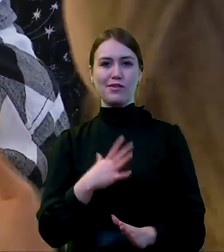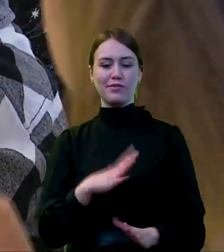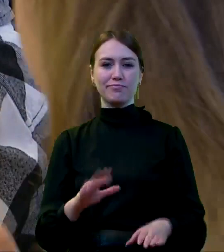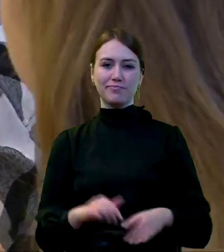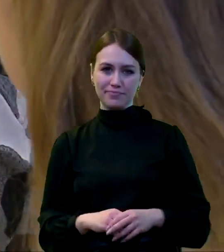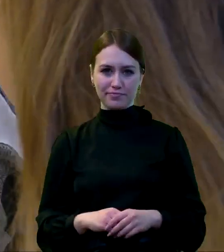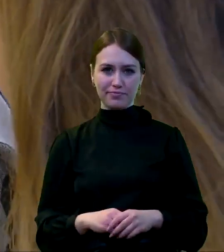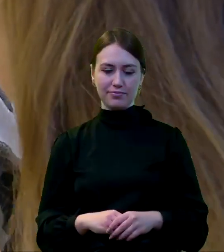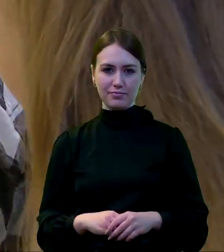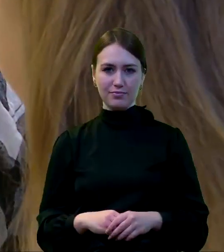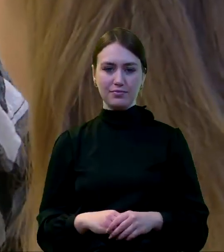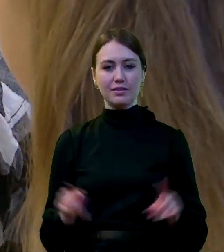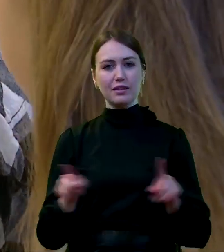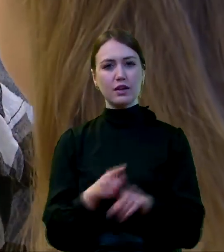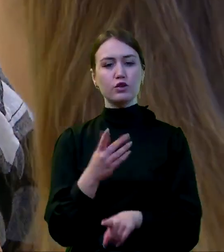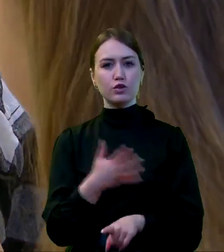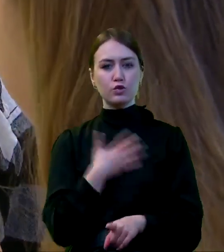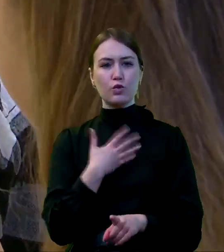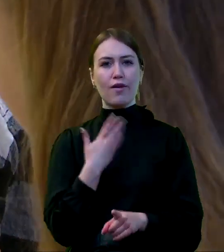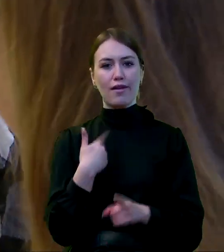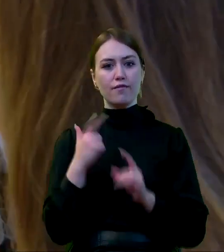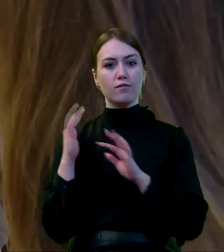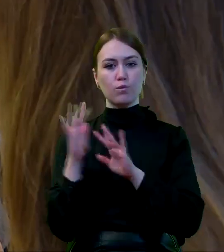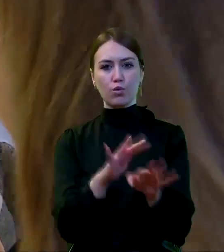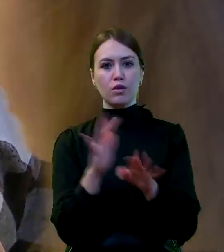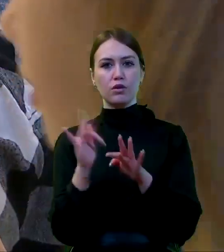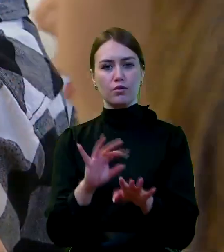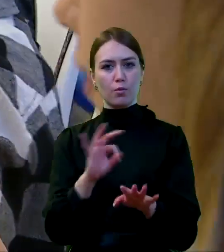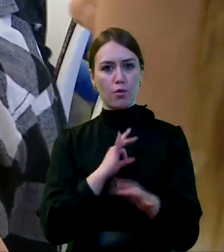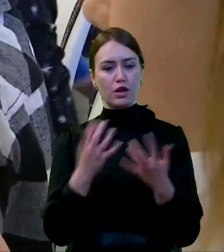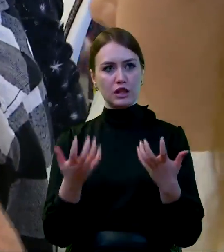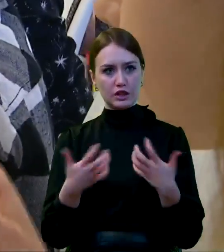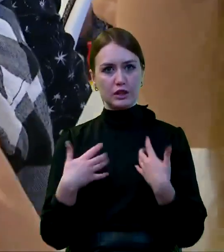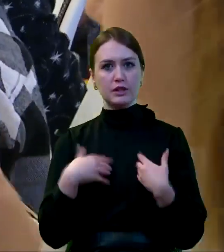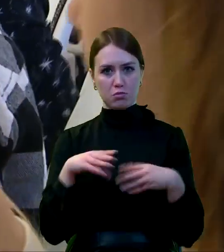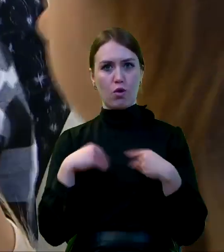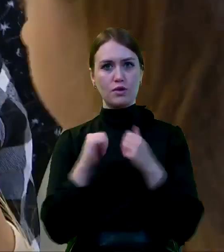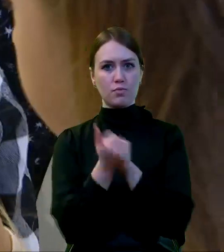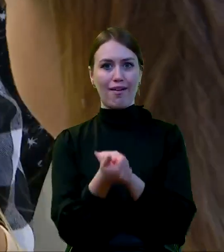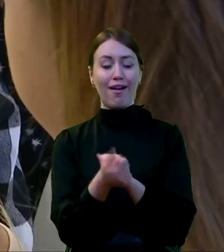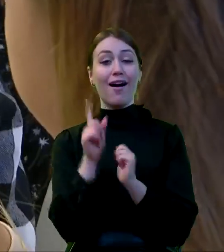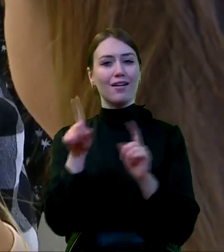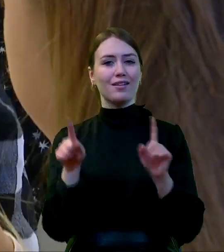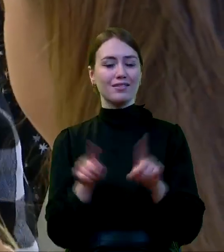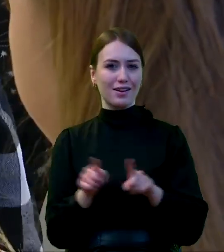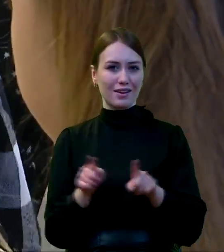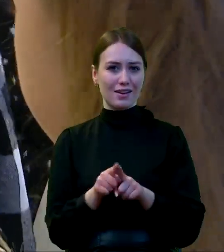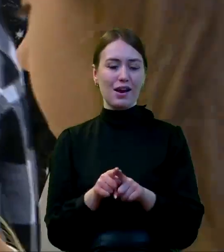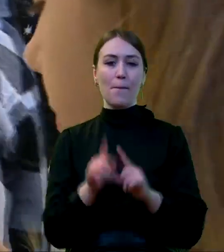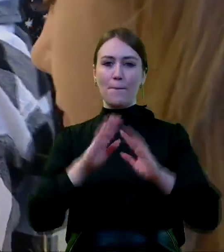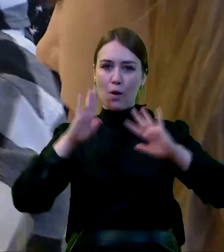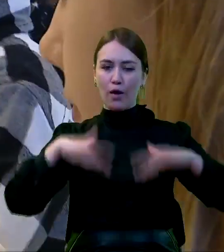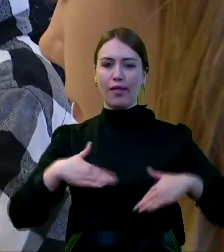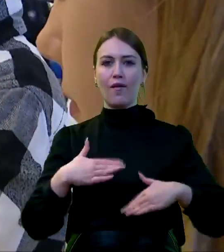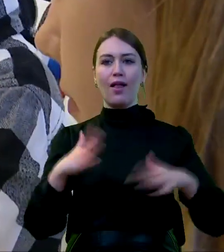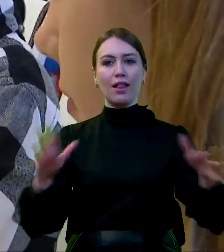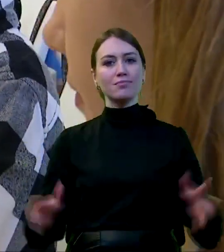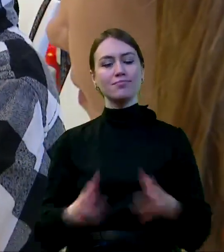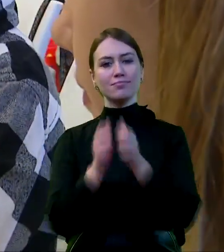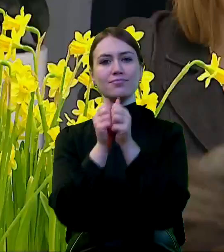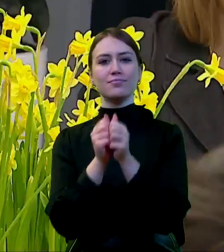poczucie wpływu na swoje życie, ale również pozwala